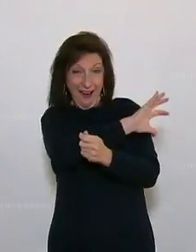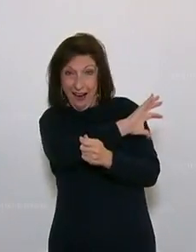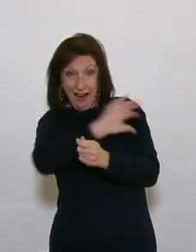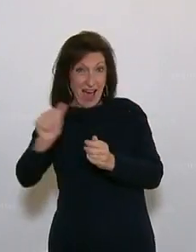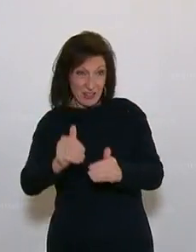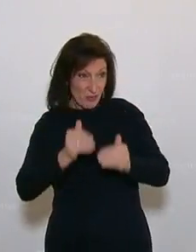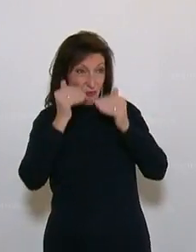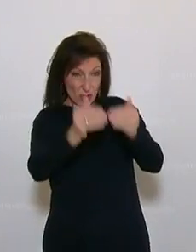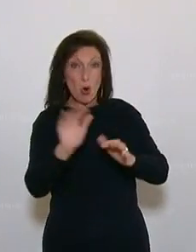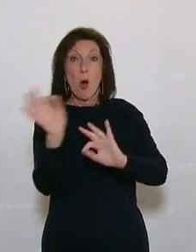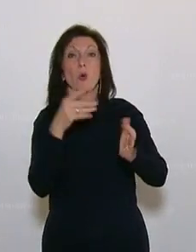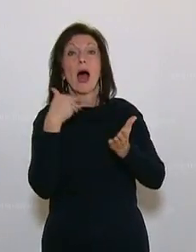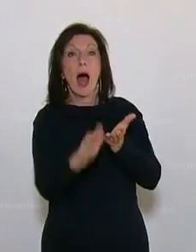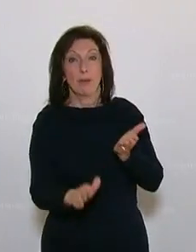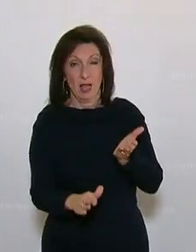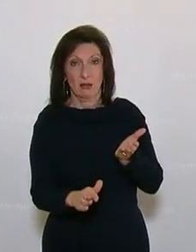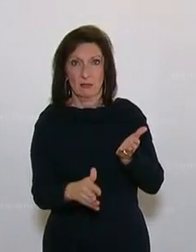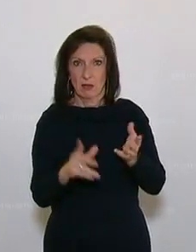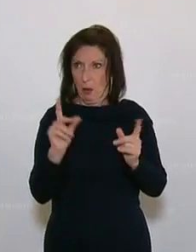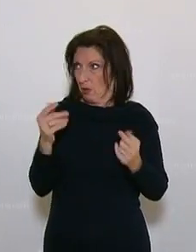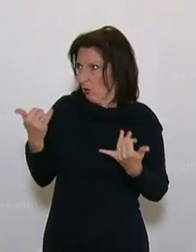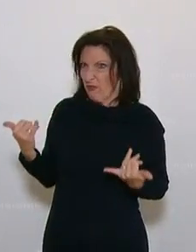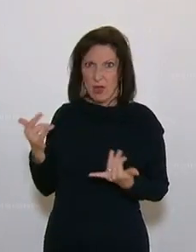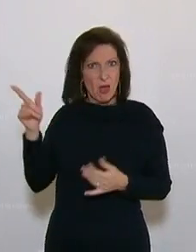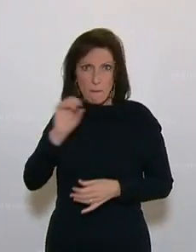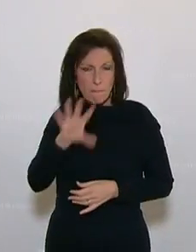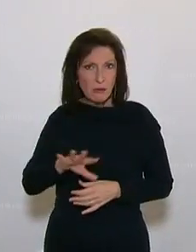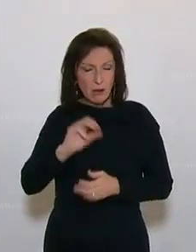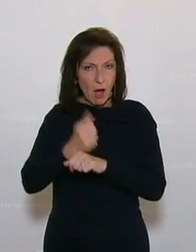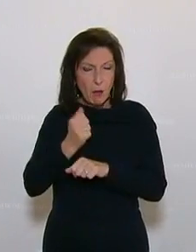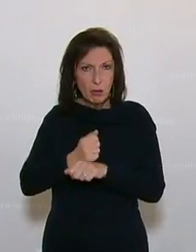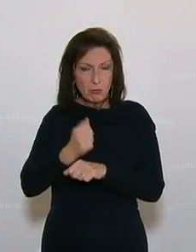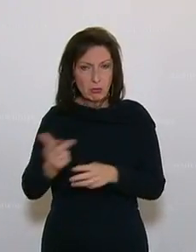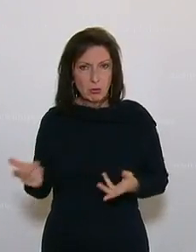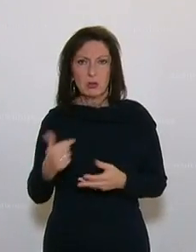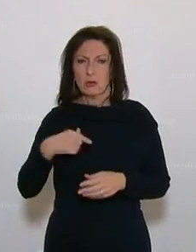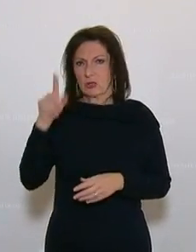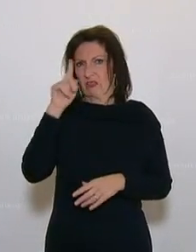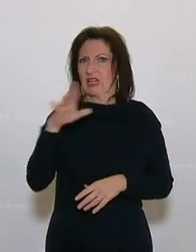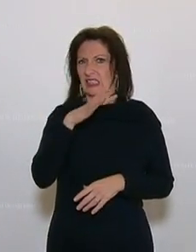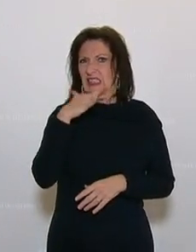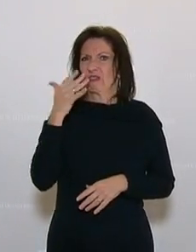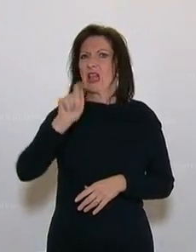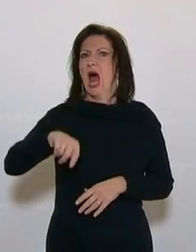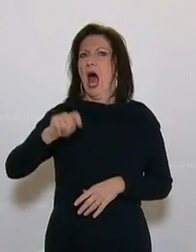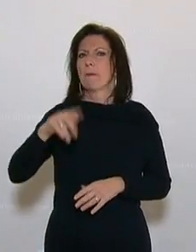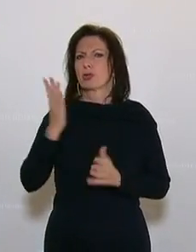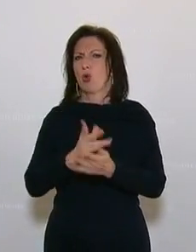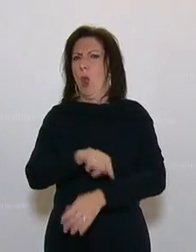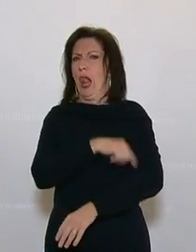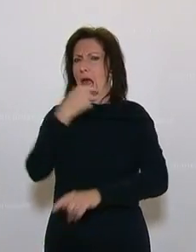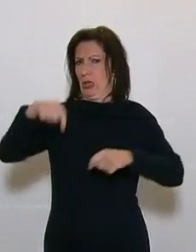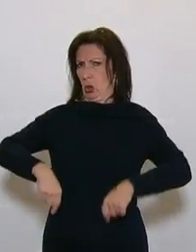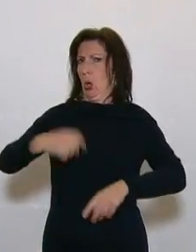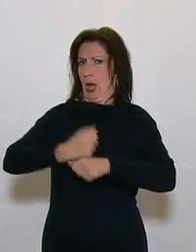verdagt oder abgelehnt. Ich nenne sowas Arbeitsverweigerung. Und ich weiß, für viele länger dienende Abgeordnete hier ist es mittlerweile